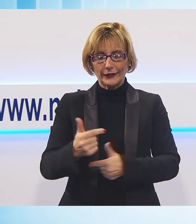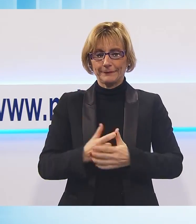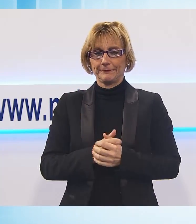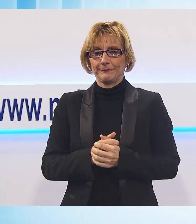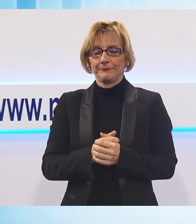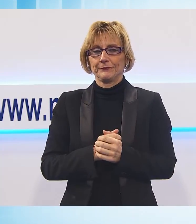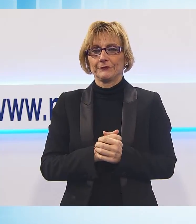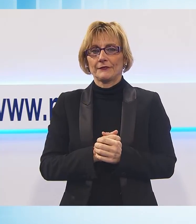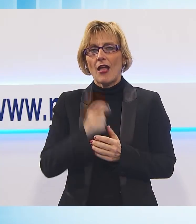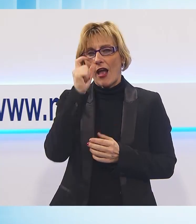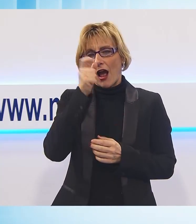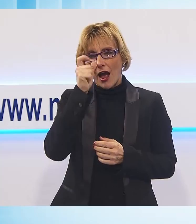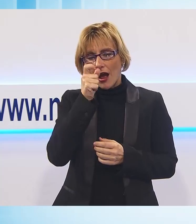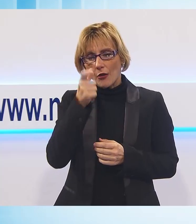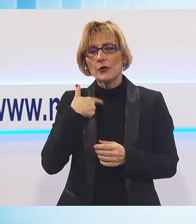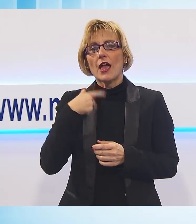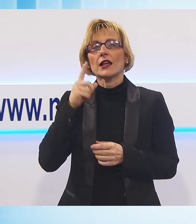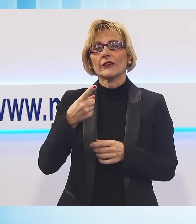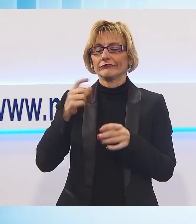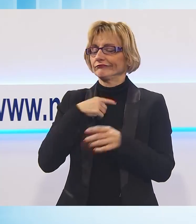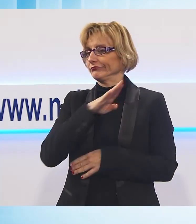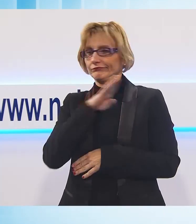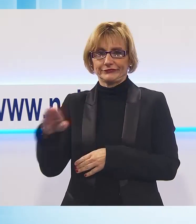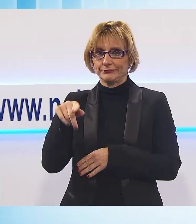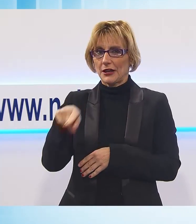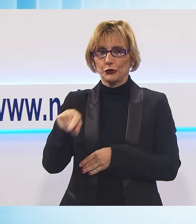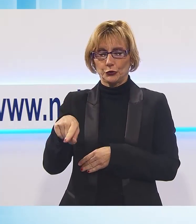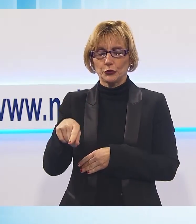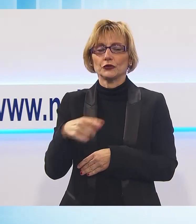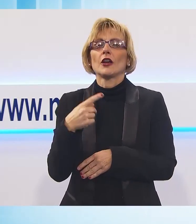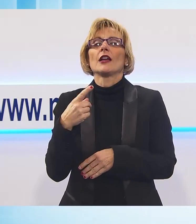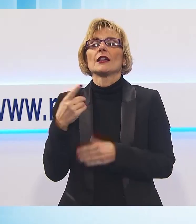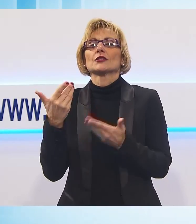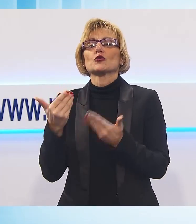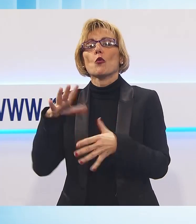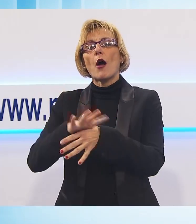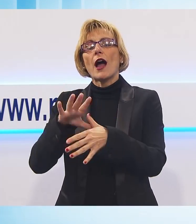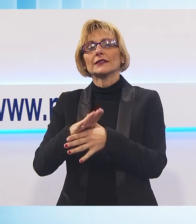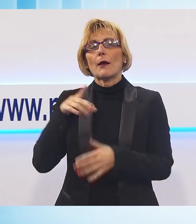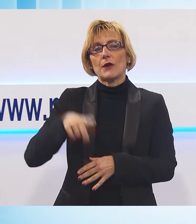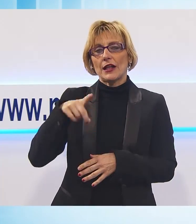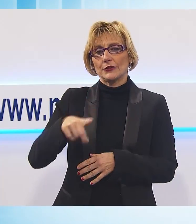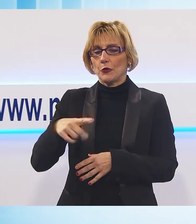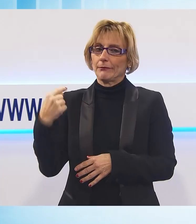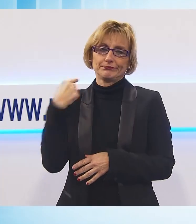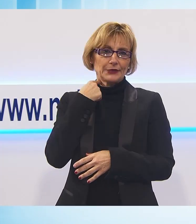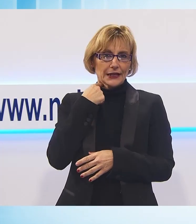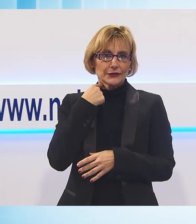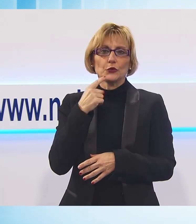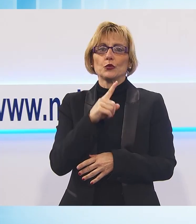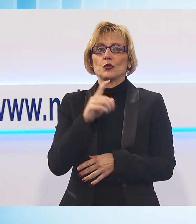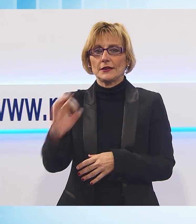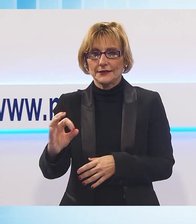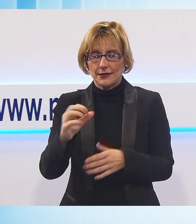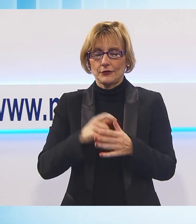L'Aquila spezza il volo del Givi Borgo, sconfitta interna della squadra di Pagliuca, parsa appannata e battuto 1-0 da un ottimo Montevarchi,